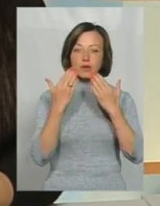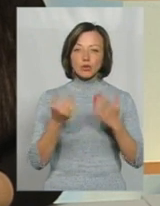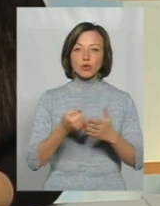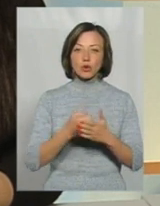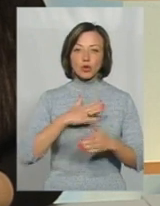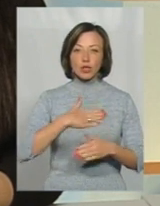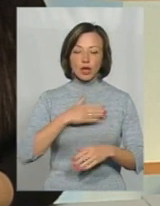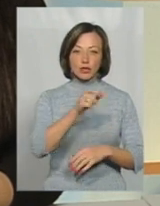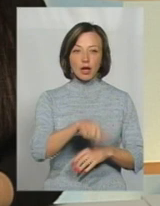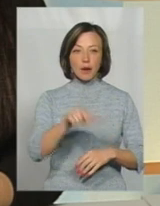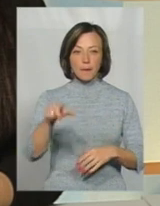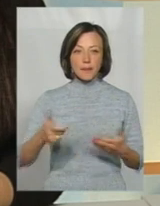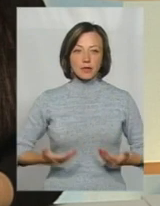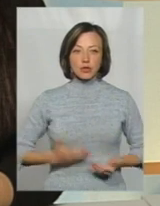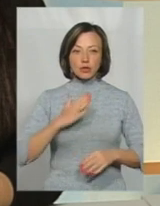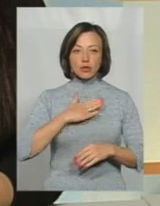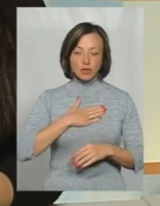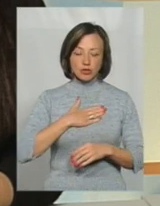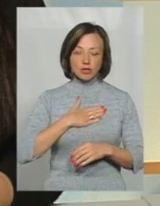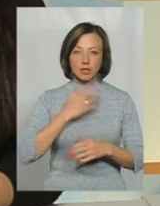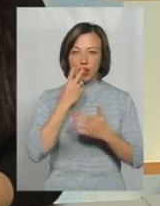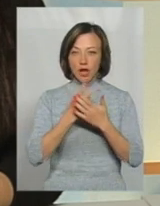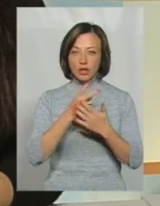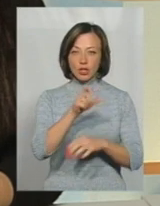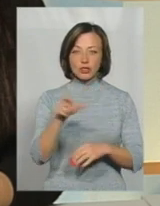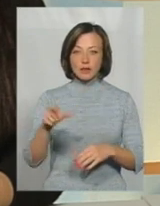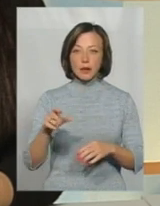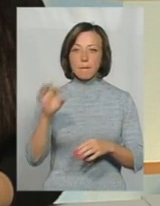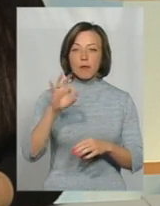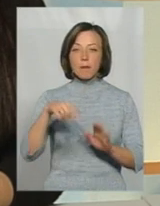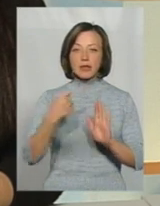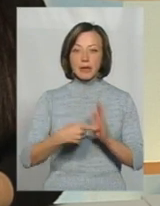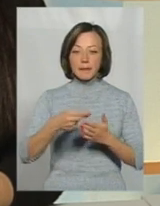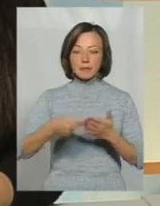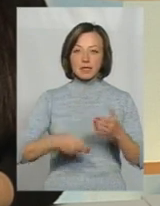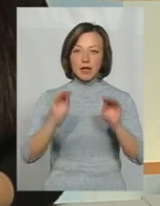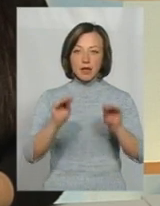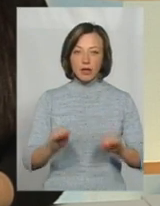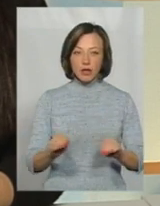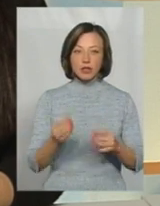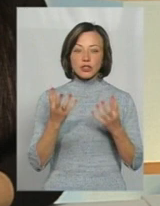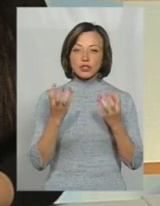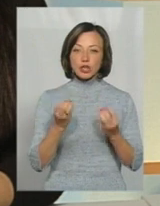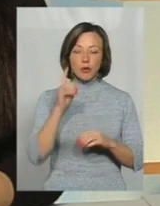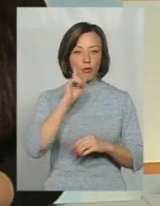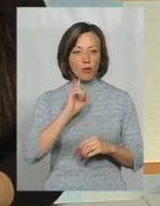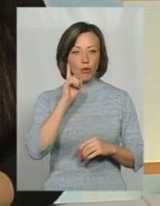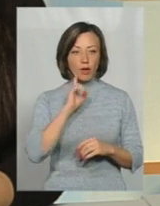мешканців, до наших глядачів з приводу підписання декларацій. Поки що це не позначилося,